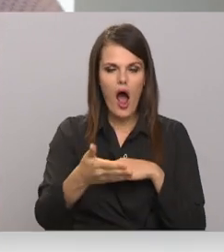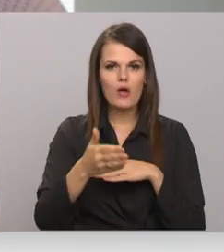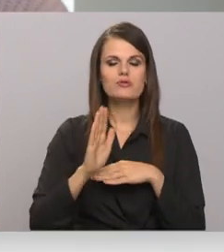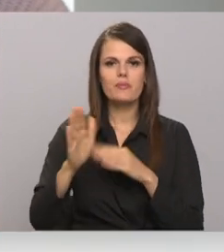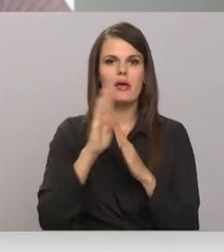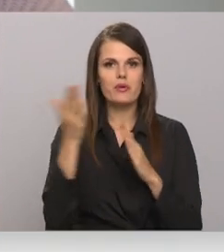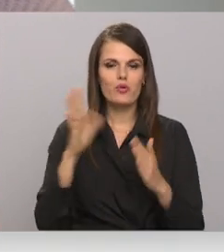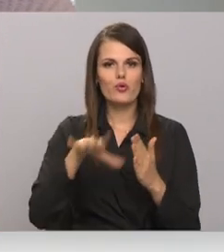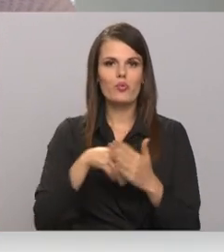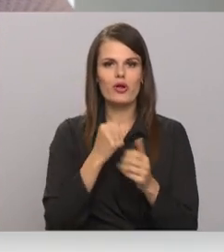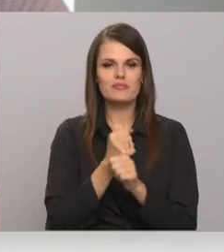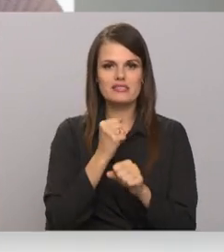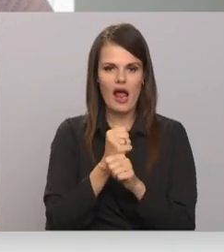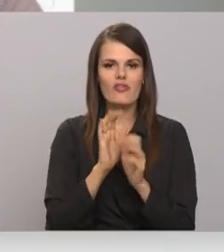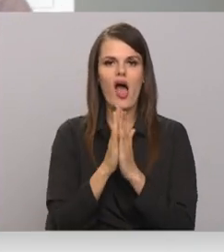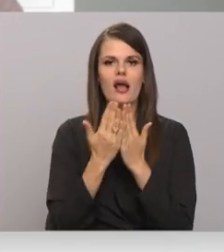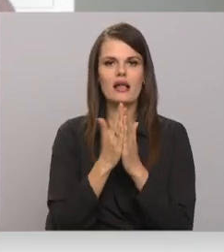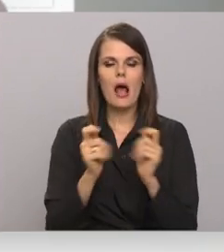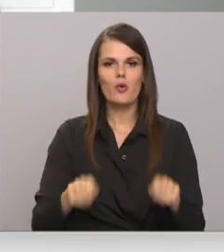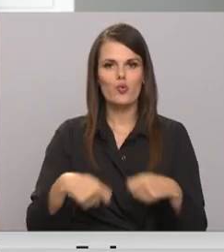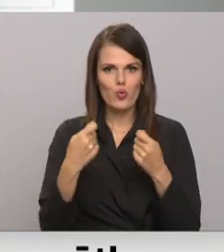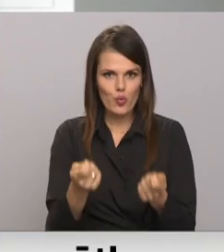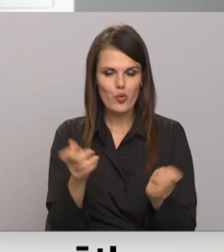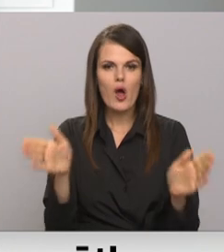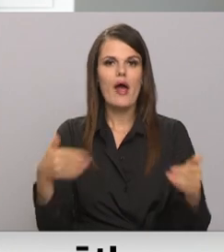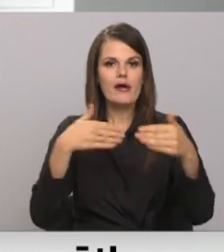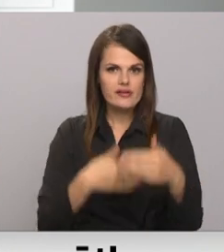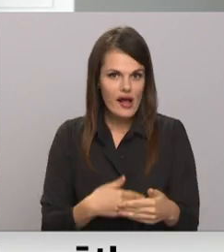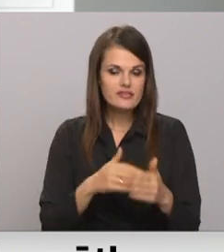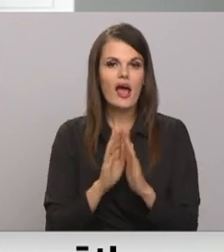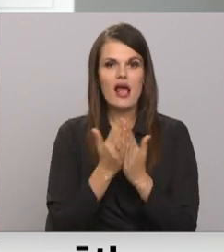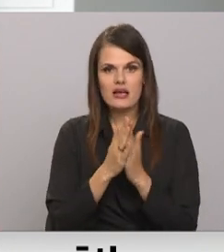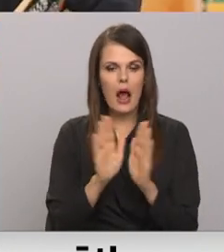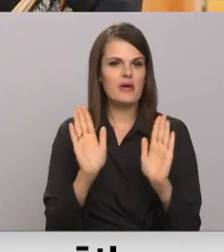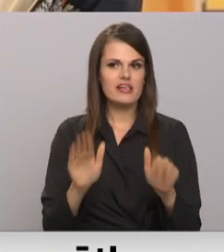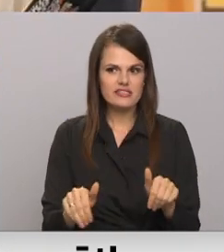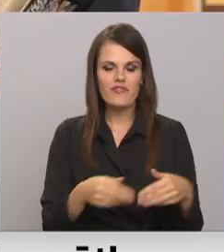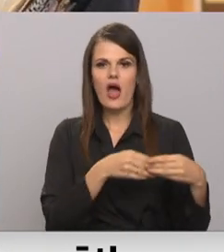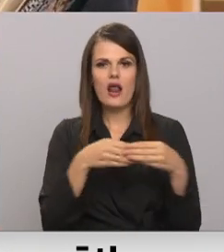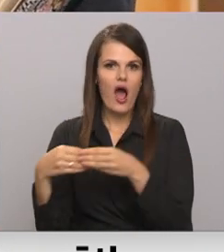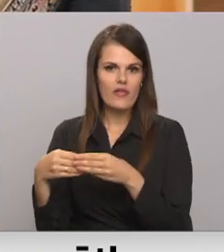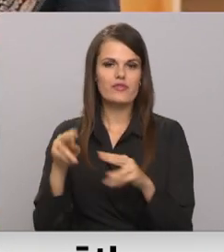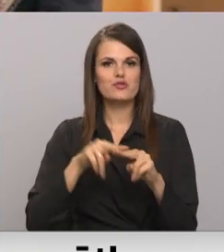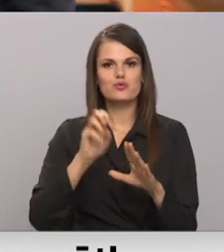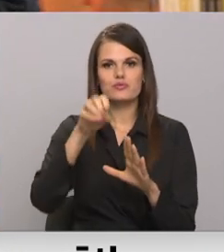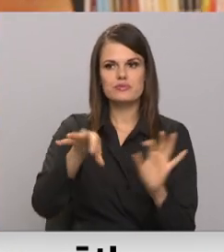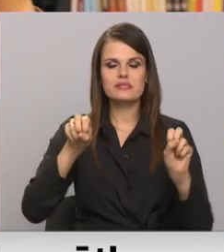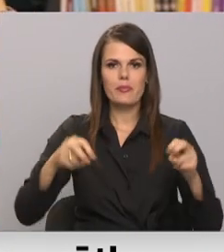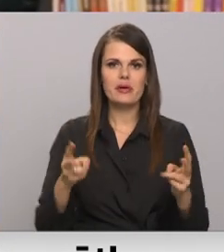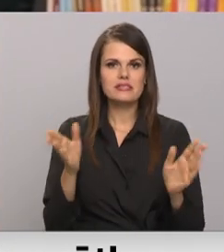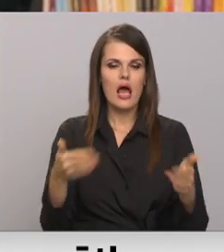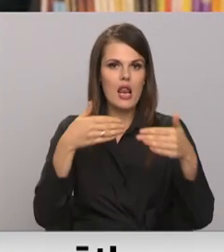joprojām darbojas grāmatu nodošanas kaste un grāmatas, kurā brīdī var atnest un ielikt šajā kastē.